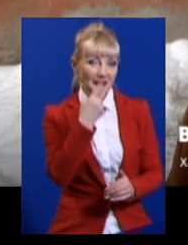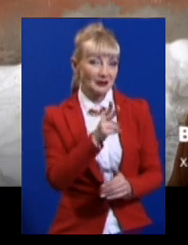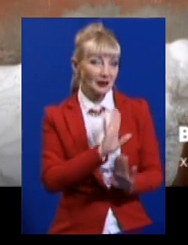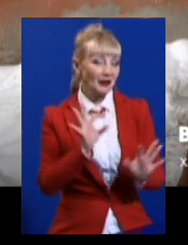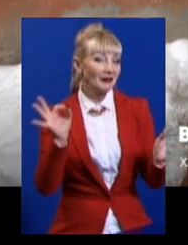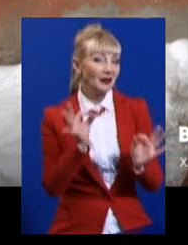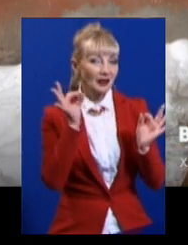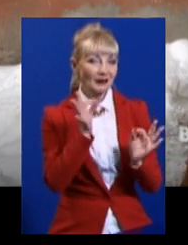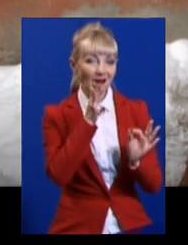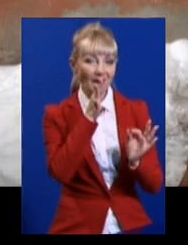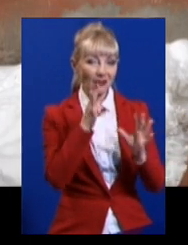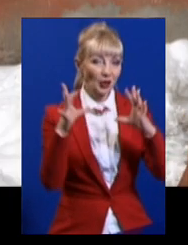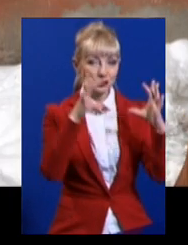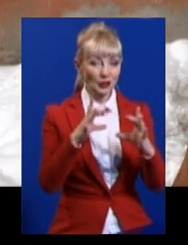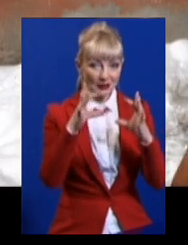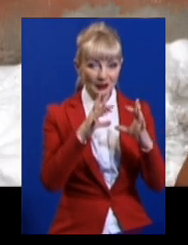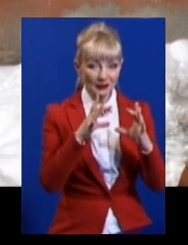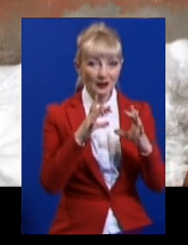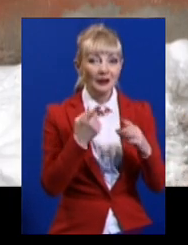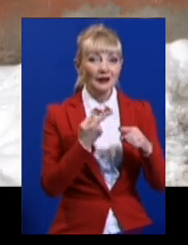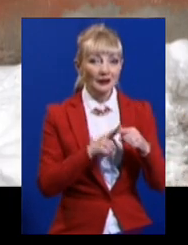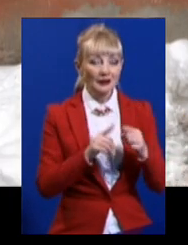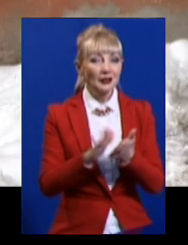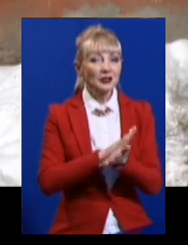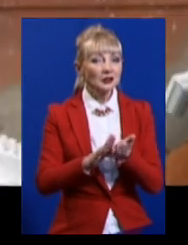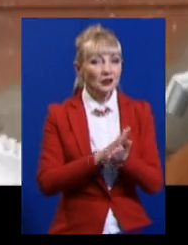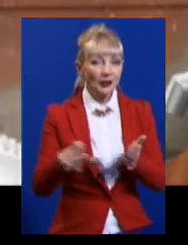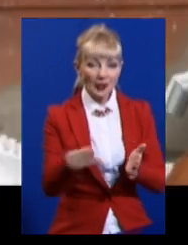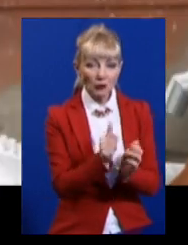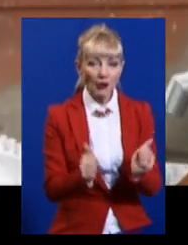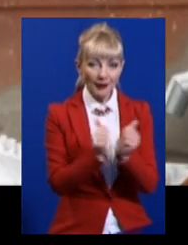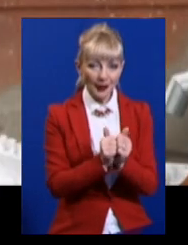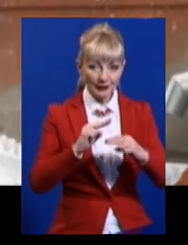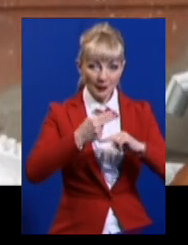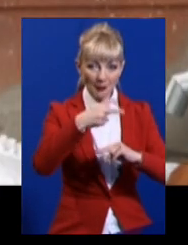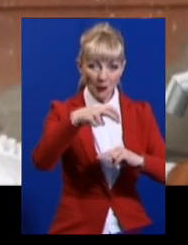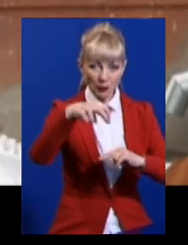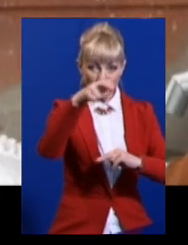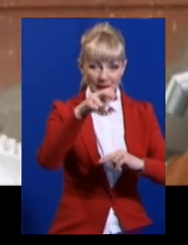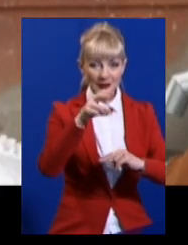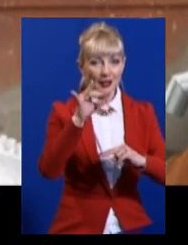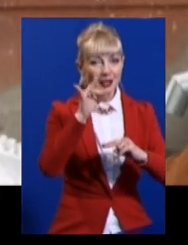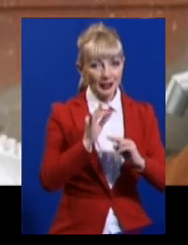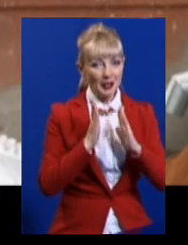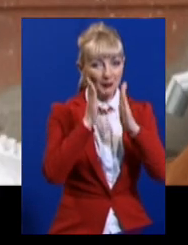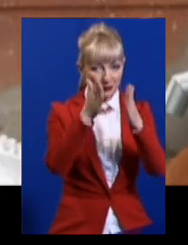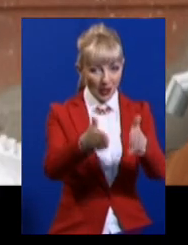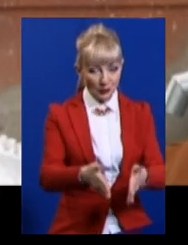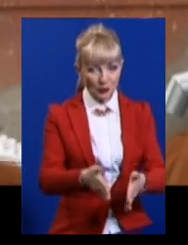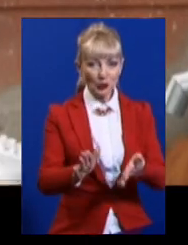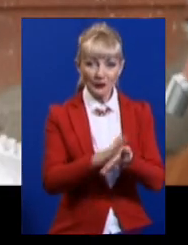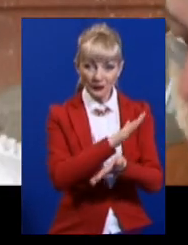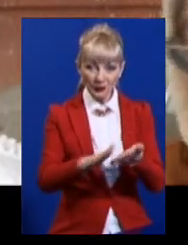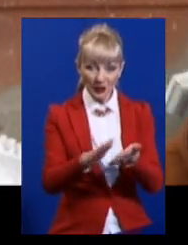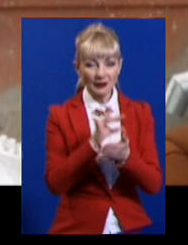О дев'ятій ранку точно я його вже бачу. Розчищаю доріжки біля під'їзду, доріжки від під'їзду до під'їзду. Ось проходи